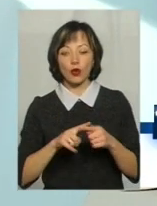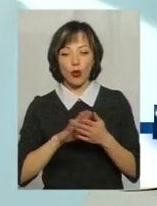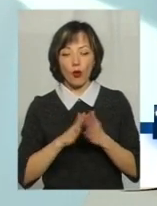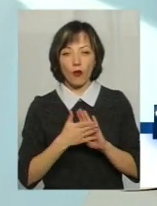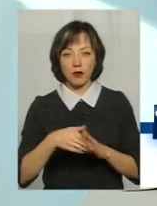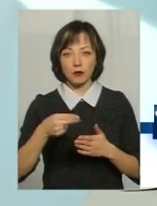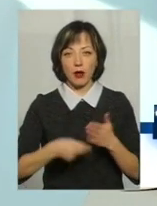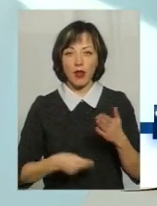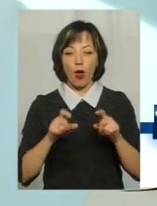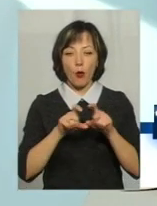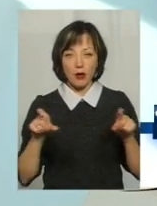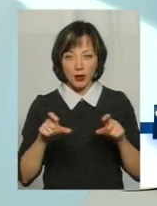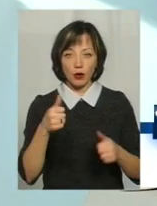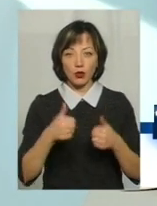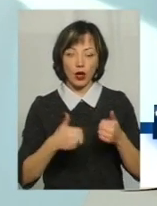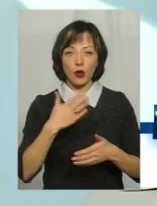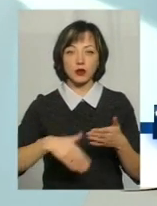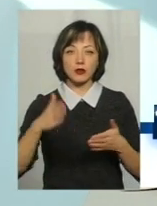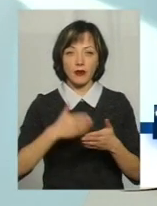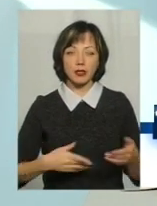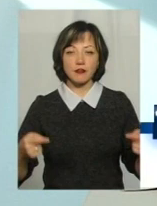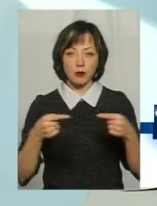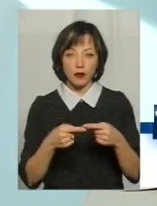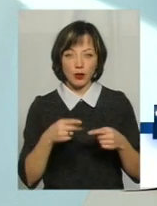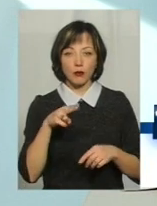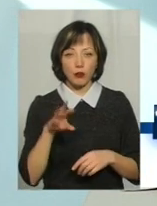на об'єкт конкурсу, два маршрути, і розривається відповідно